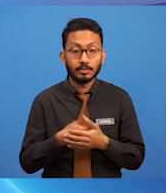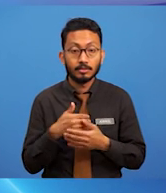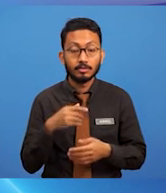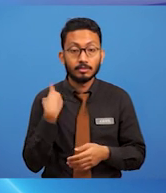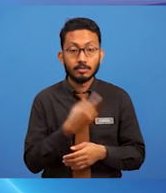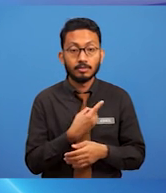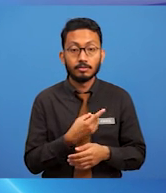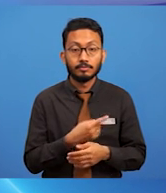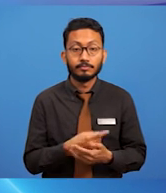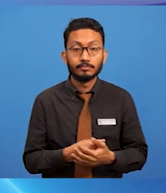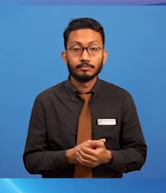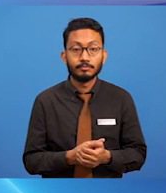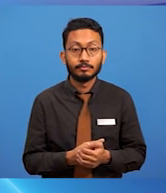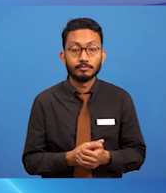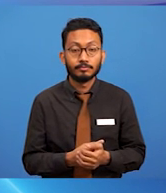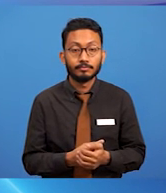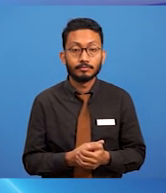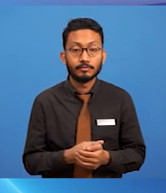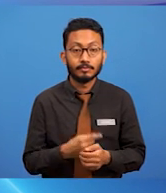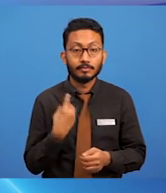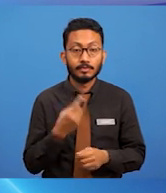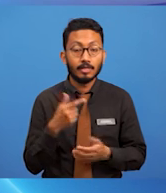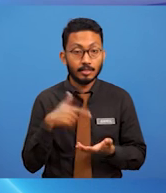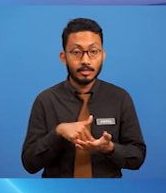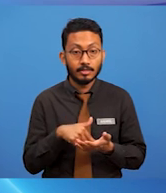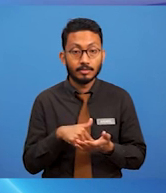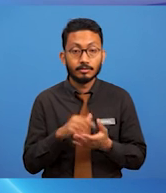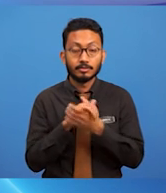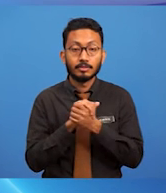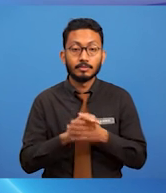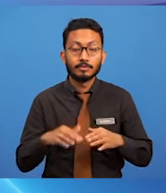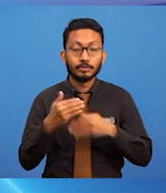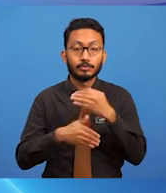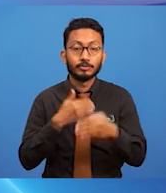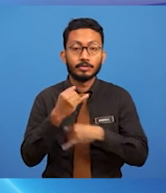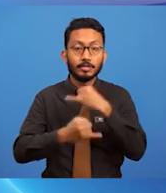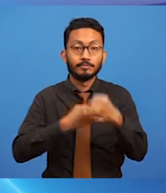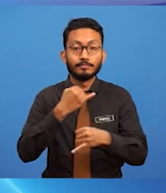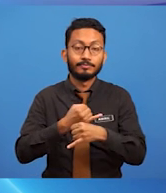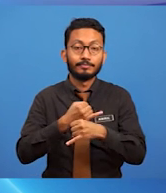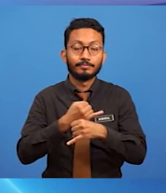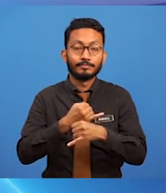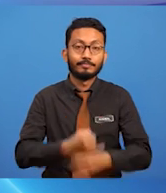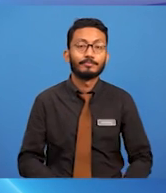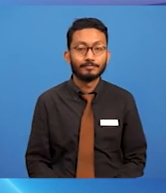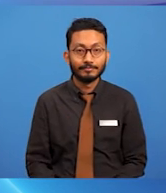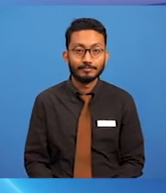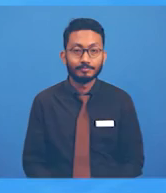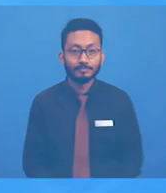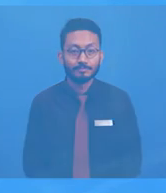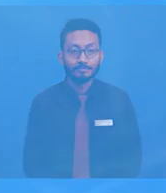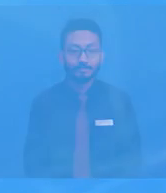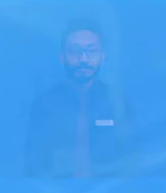berjumpa lagi dan selamat maju jaya. Assalamualaikum Warahmatullahi Ta'ala